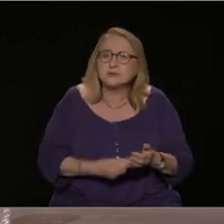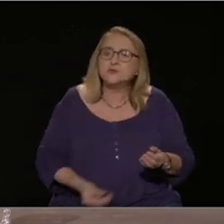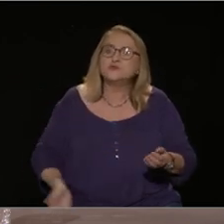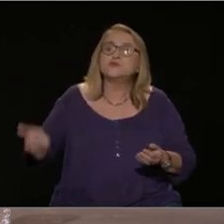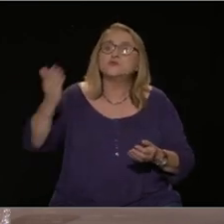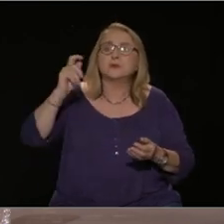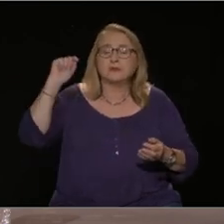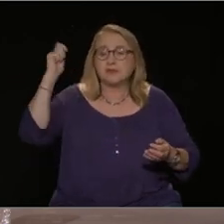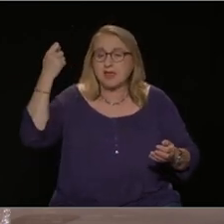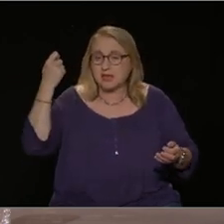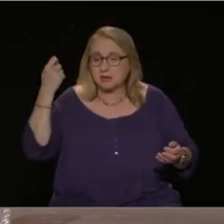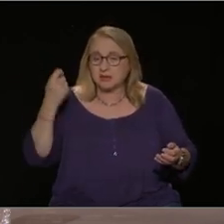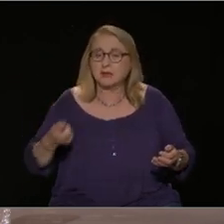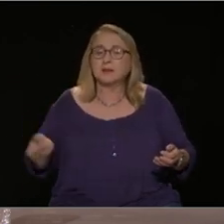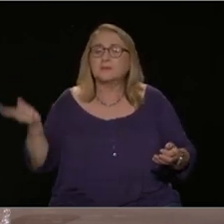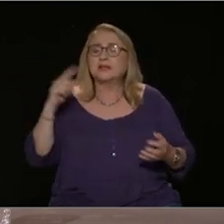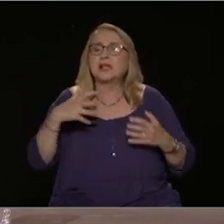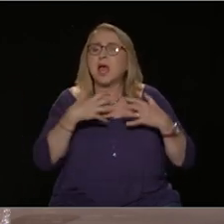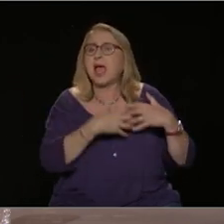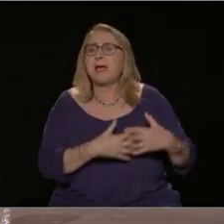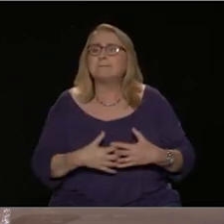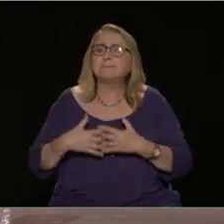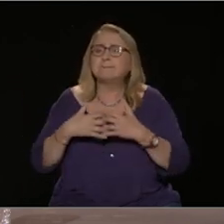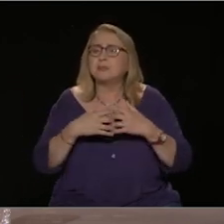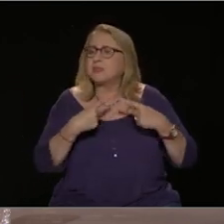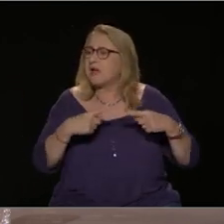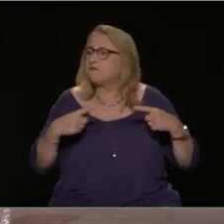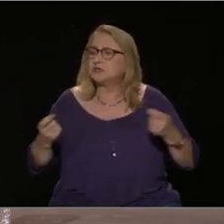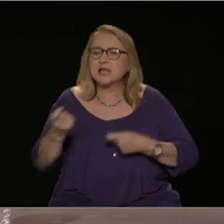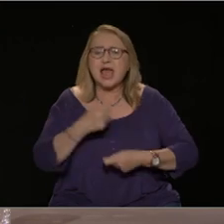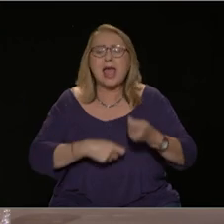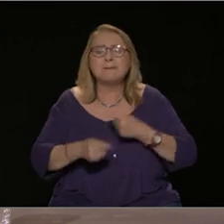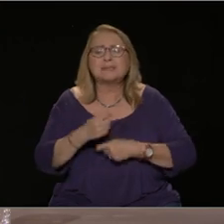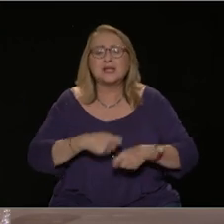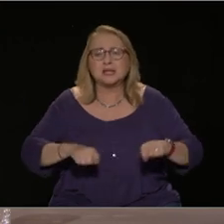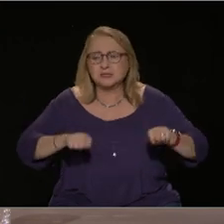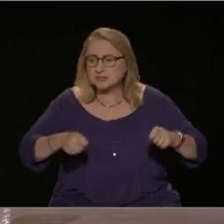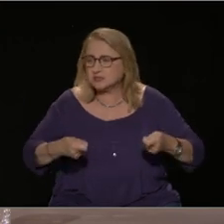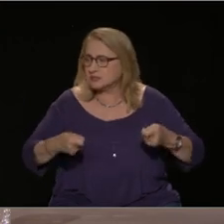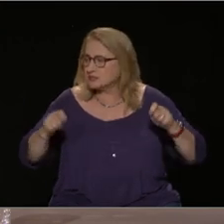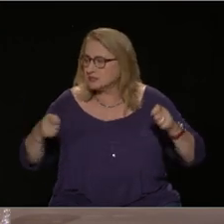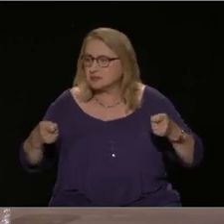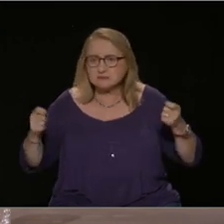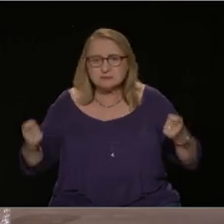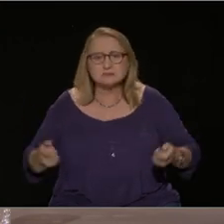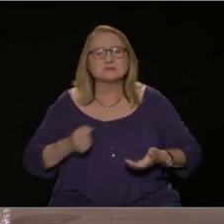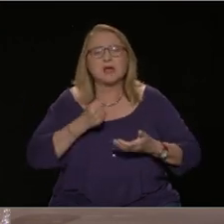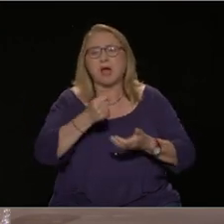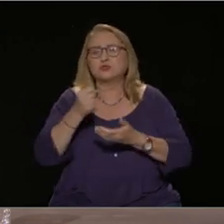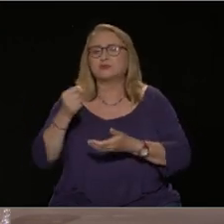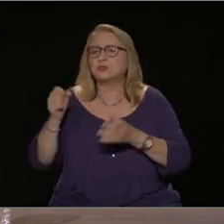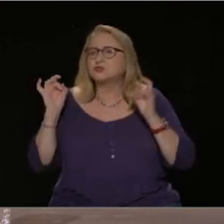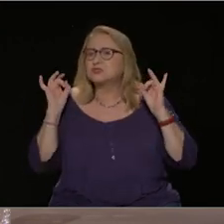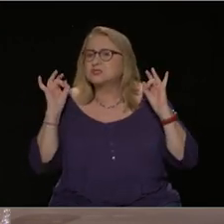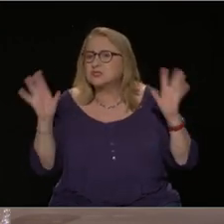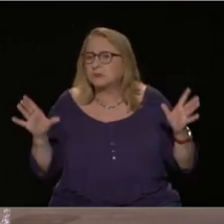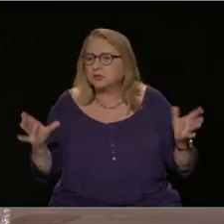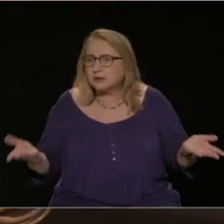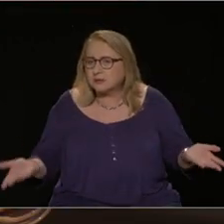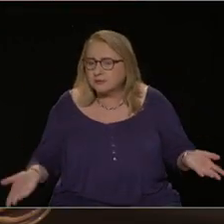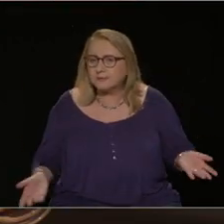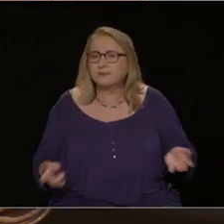χωρίς αποζημίωση και κάτω από εργατικό έλεγχο. Σημαίνει να σταματήσουμε να δίνουμε λεφτά